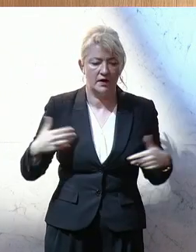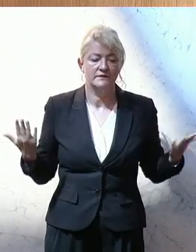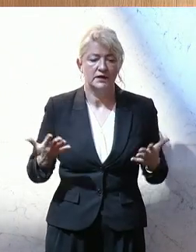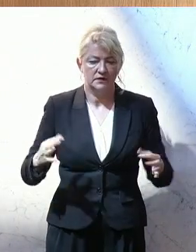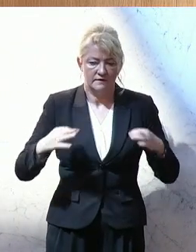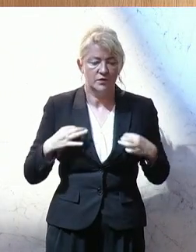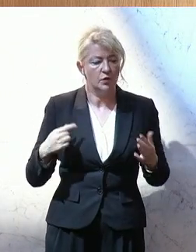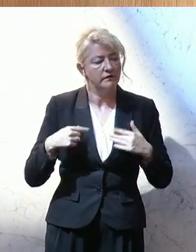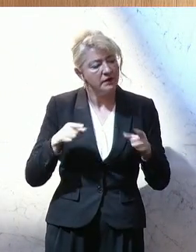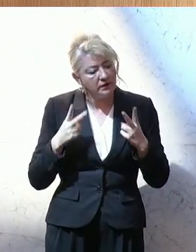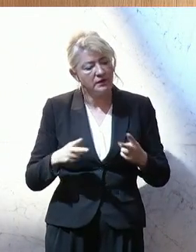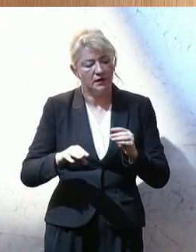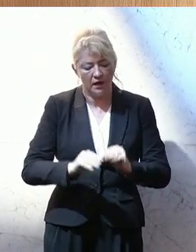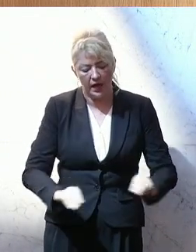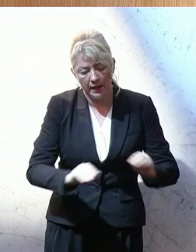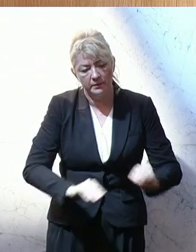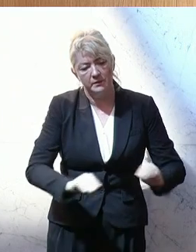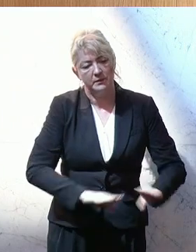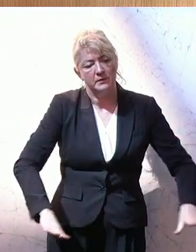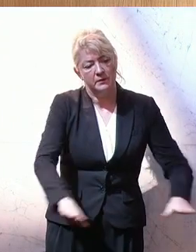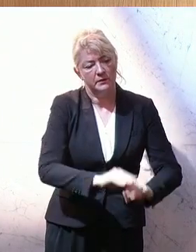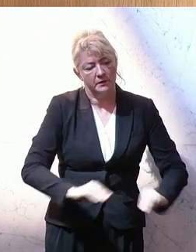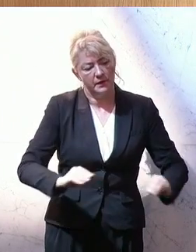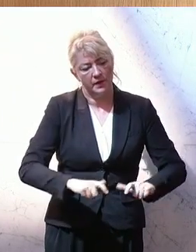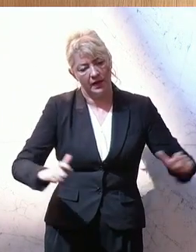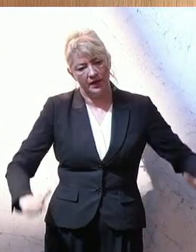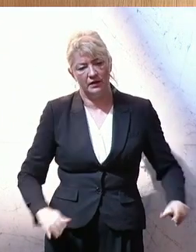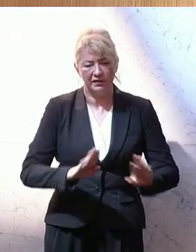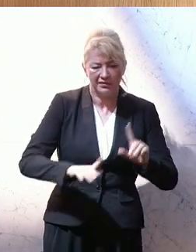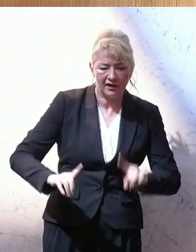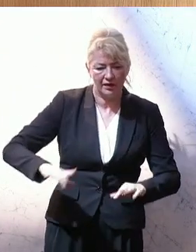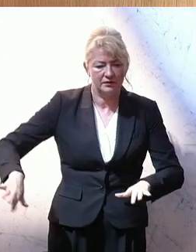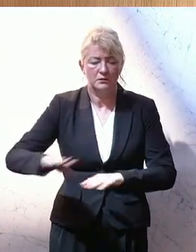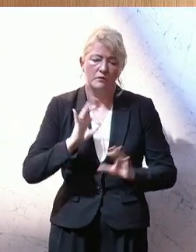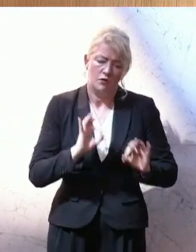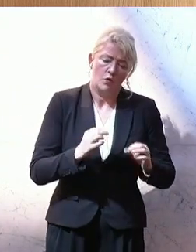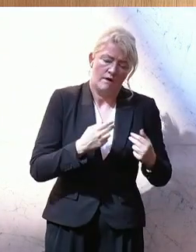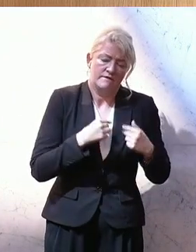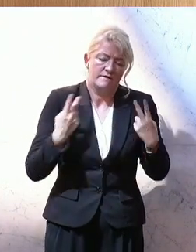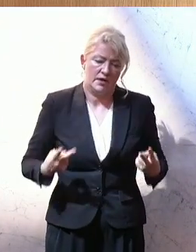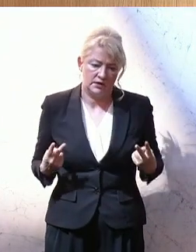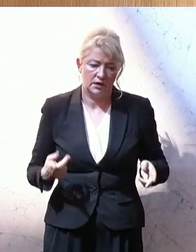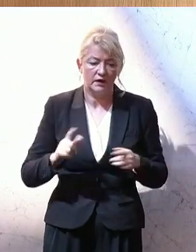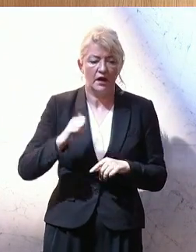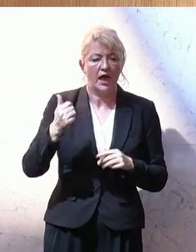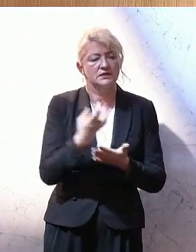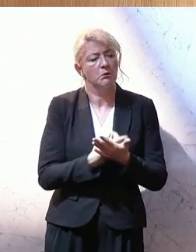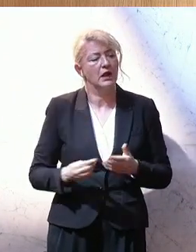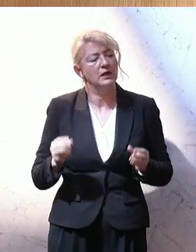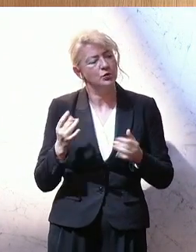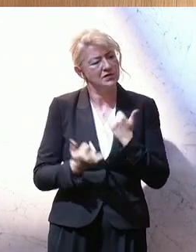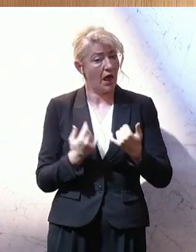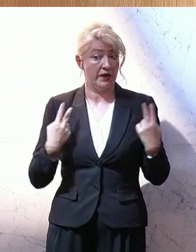uns auch die elementarpädagogischen Einrichtungen, weil mir dieser Bereich wirklich besonders am Herzen liegt. Und die ersten Bildungsjahre sind